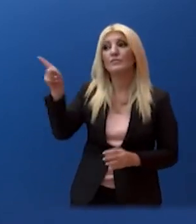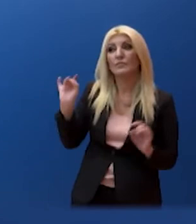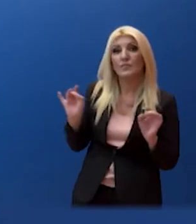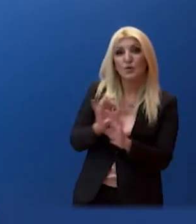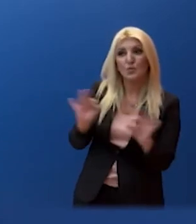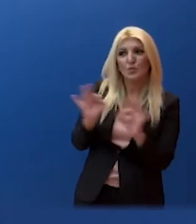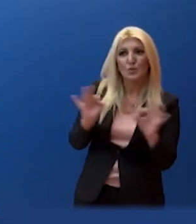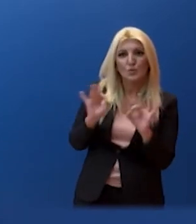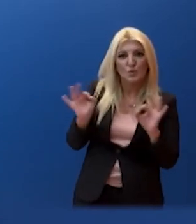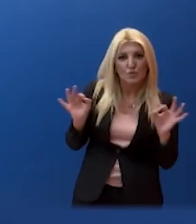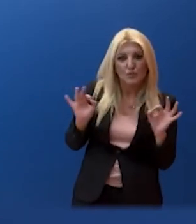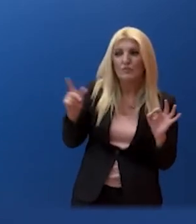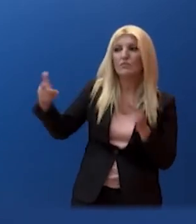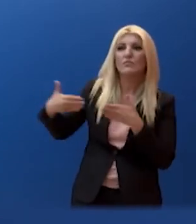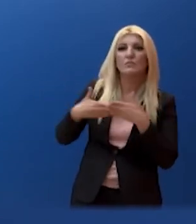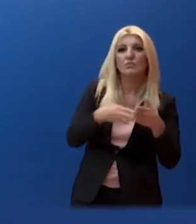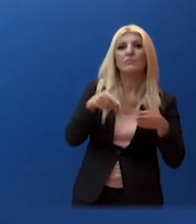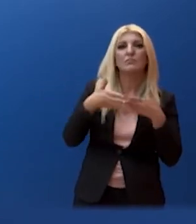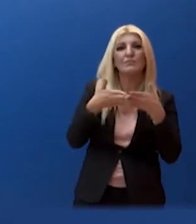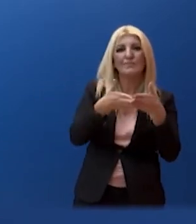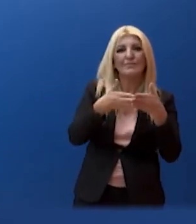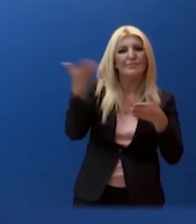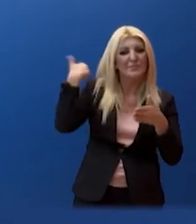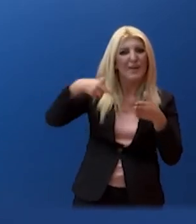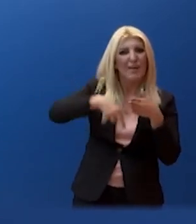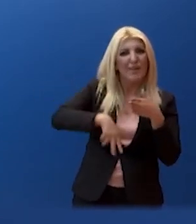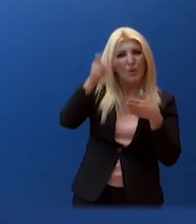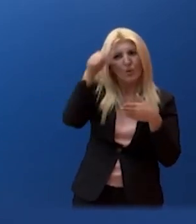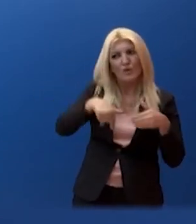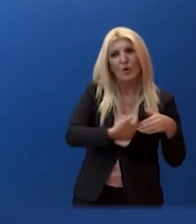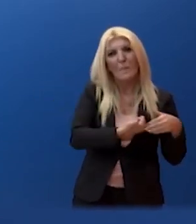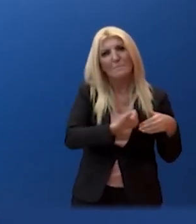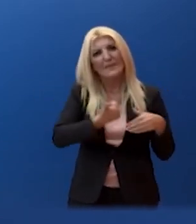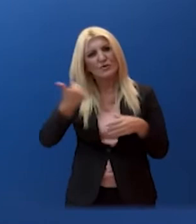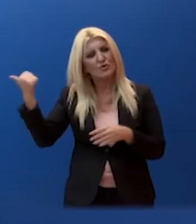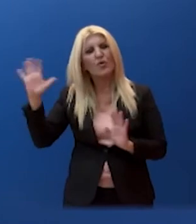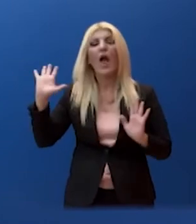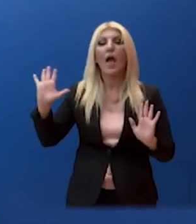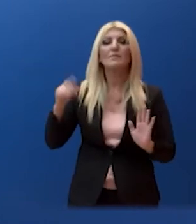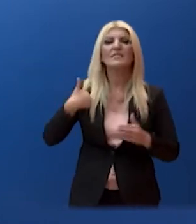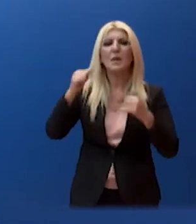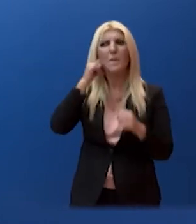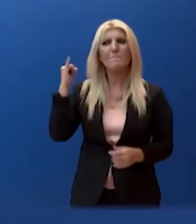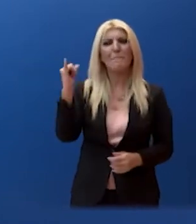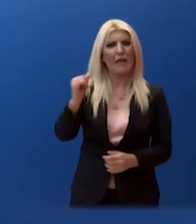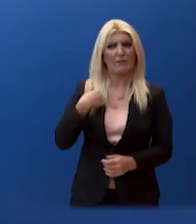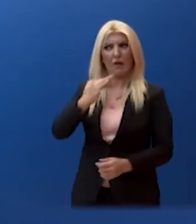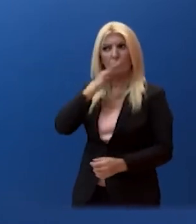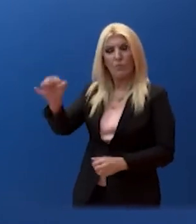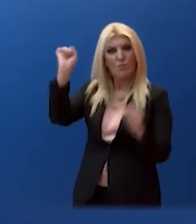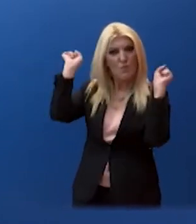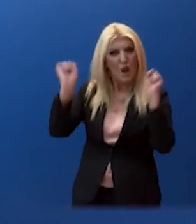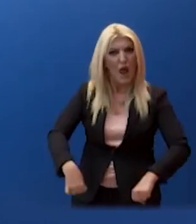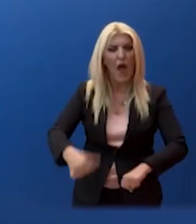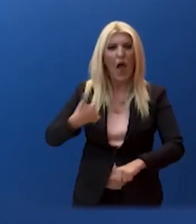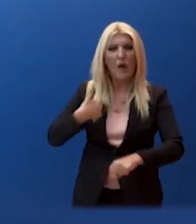του είδους οι επικοινωνίες. Εμείς πάντα όμως έχουμε πει ότι επιδιώκουμε να έχουμε ανοιχτούς διάβλους επικοινωνίας ακόμα και